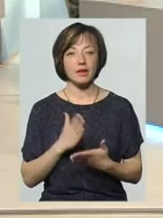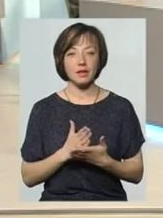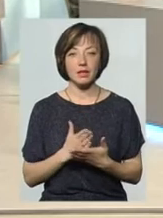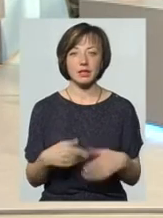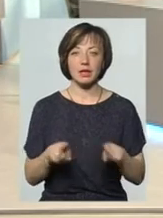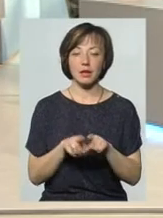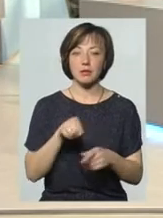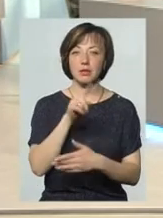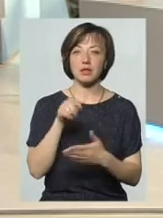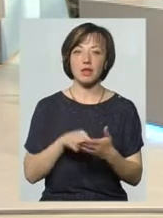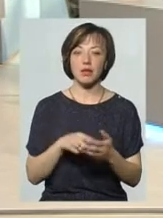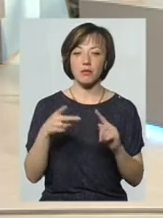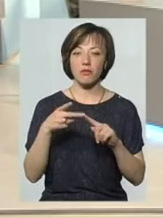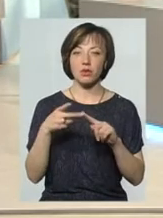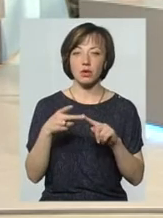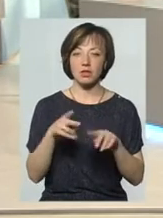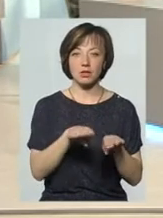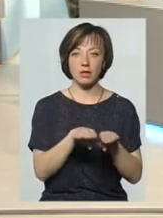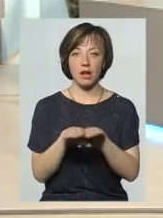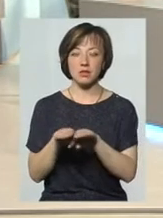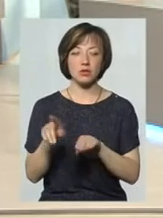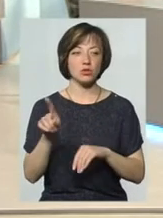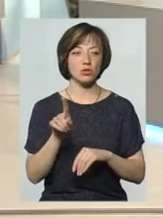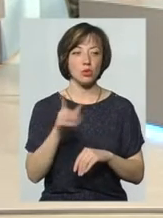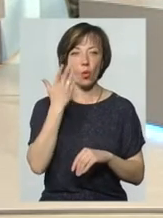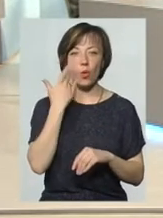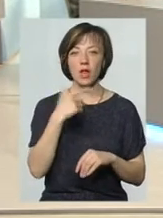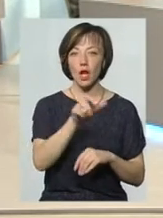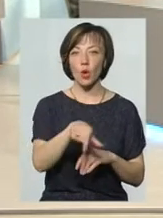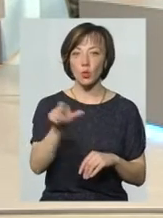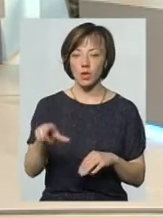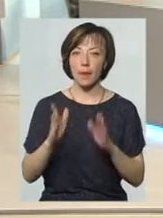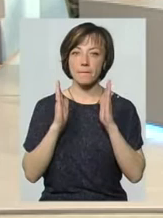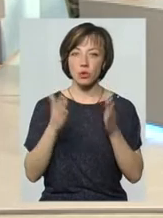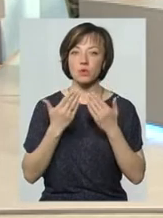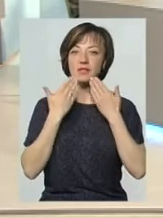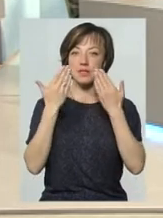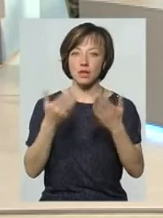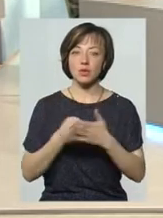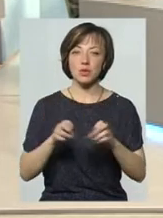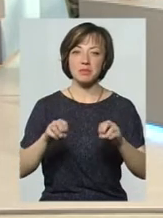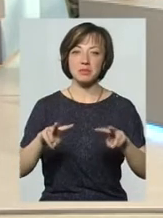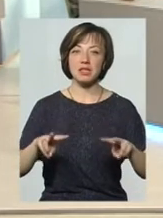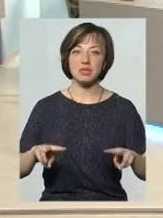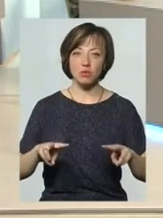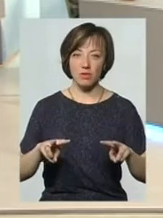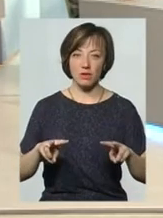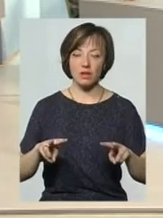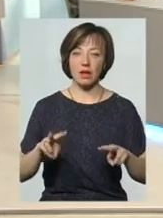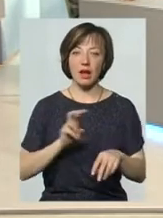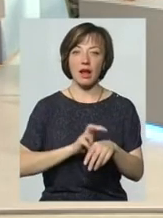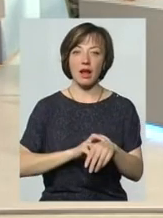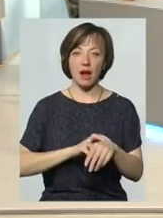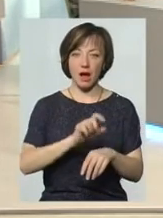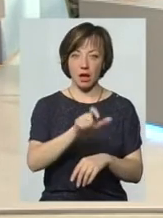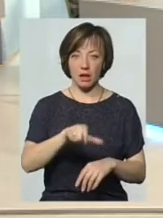таке питання по вторинній ланці, що коли люди будуть звертатися до спеціалістів, до спеціалізованих лікарів,